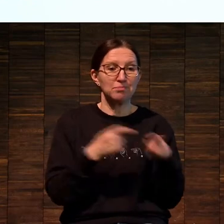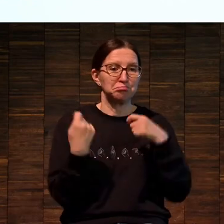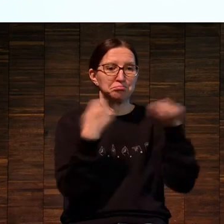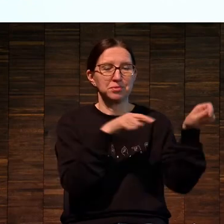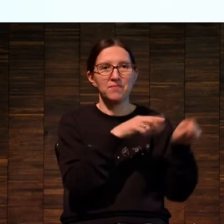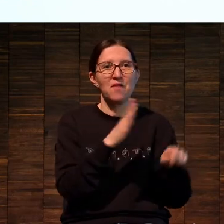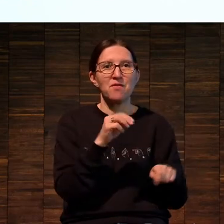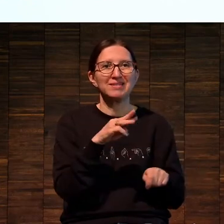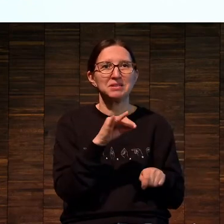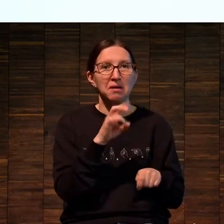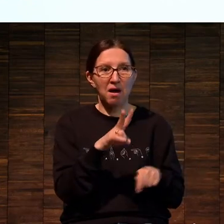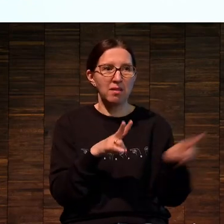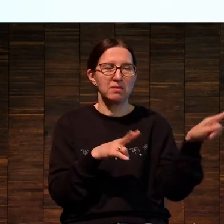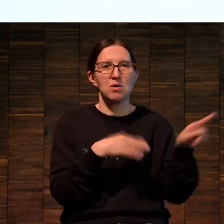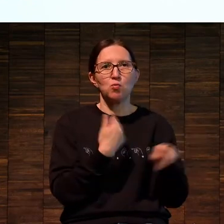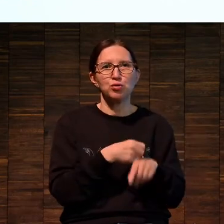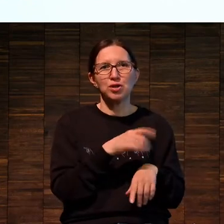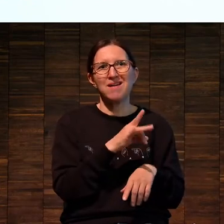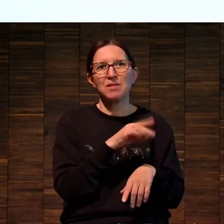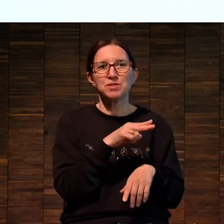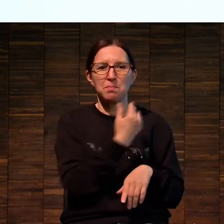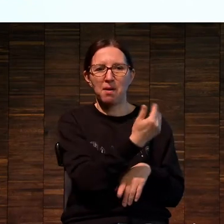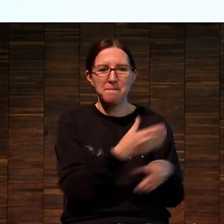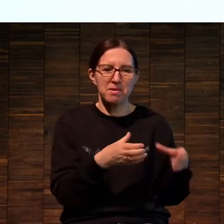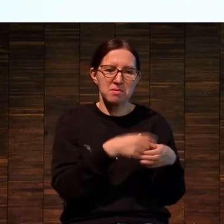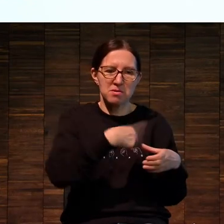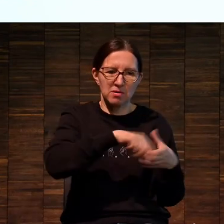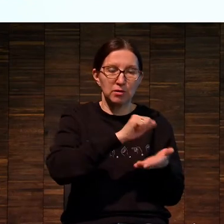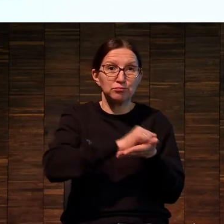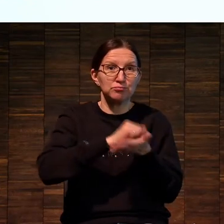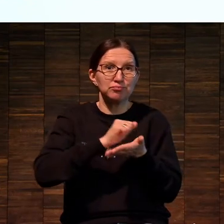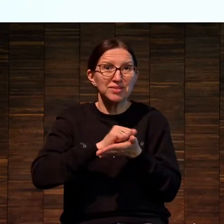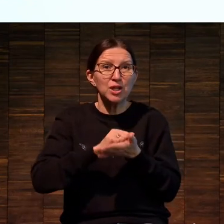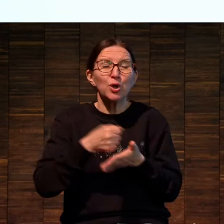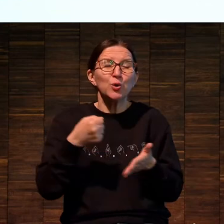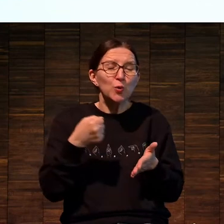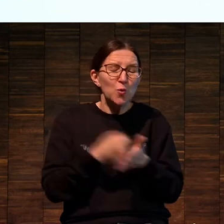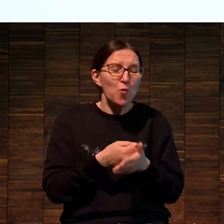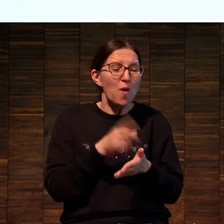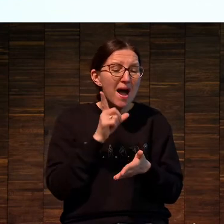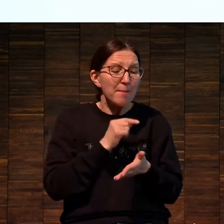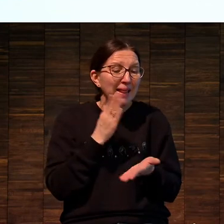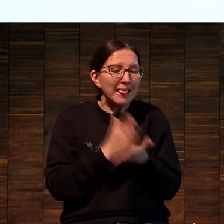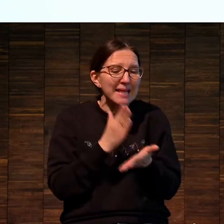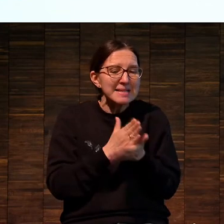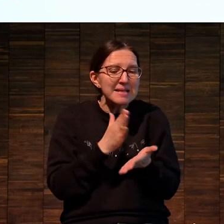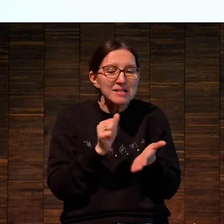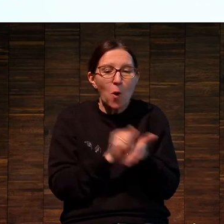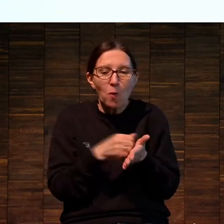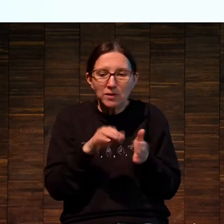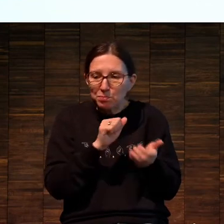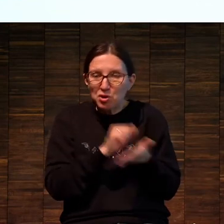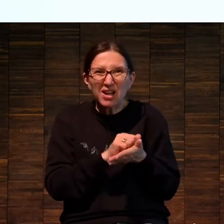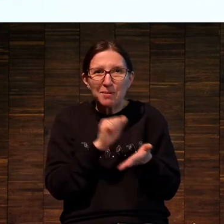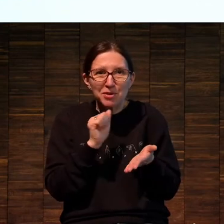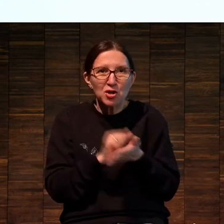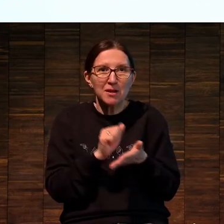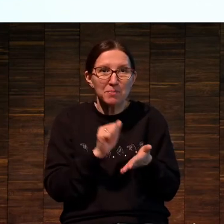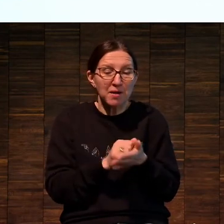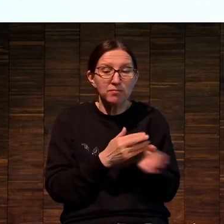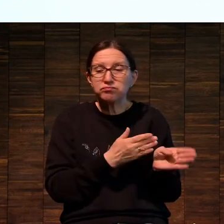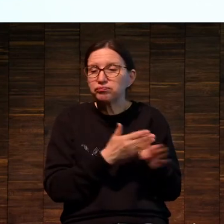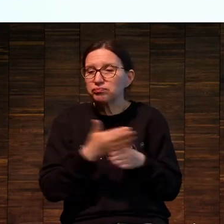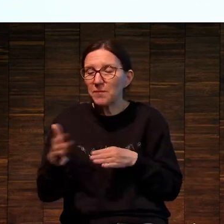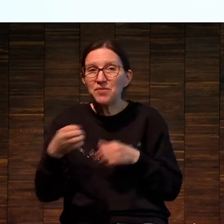проданы в Ватикан. И печатали до тех пор, пока с этой доски можно было снять оттиск. А потом, когда в 19